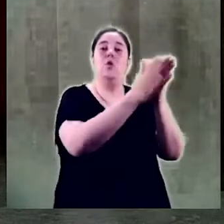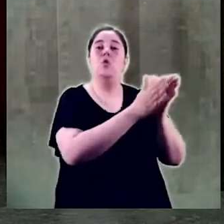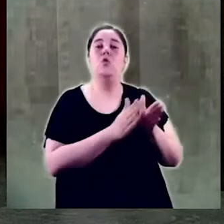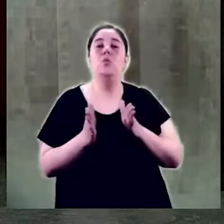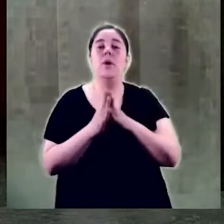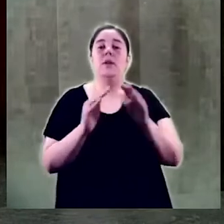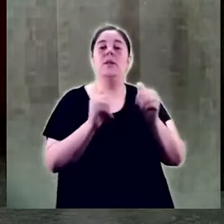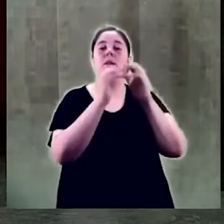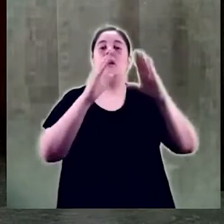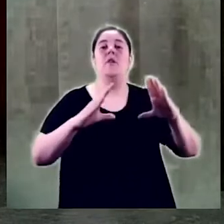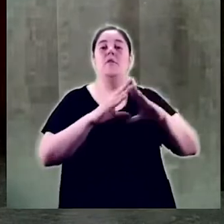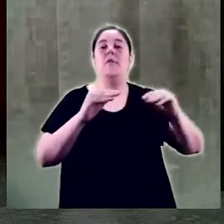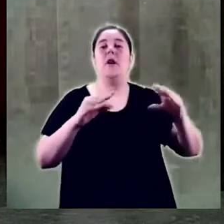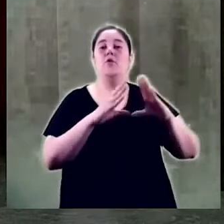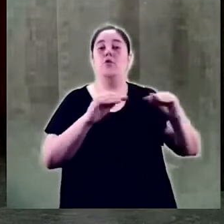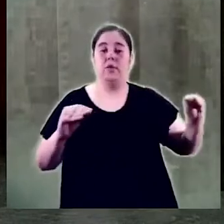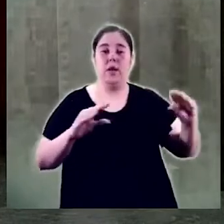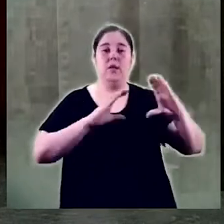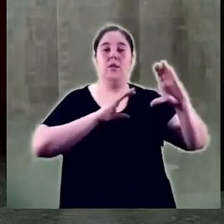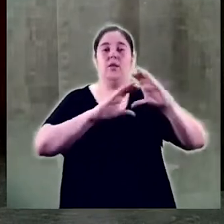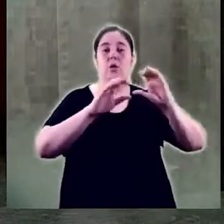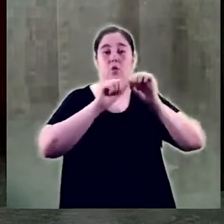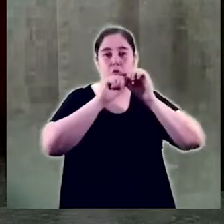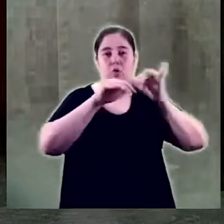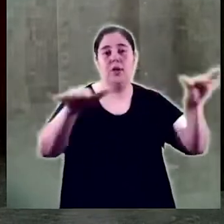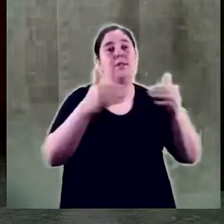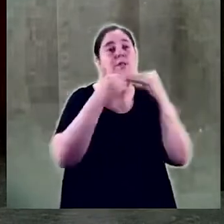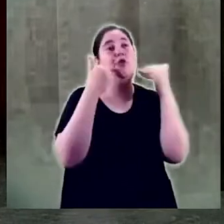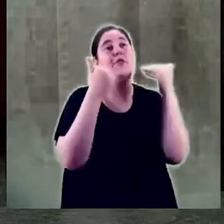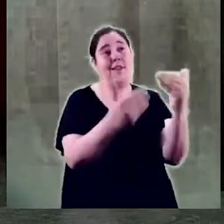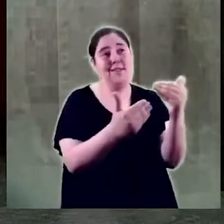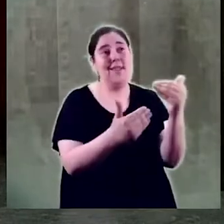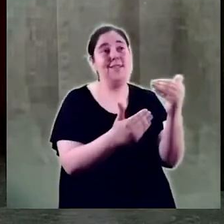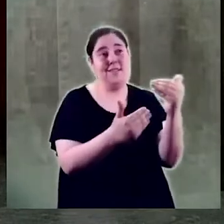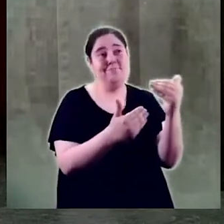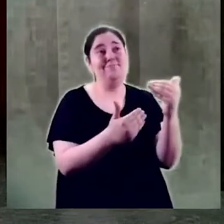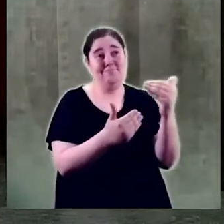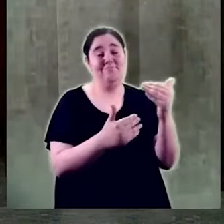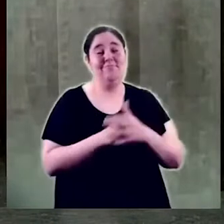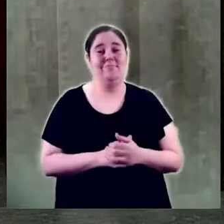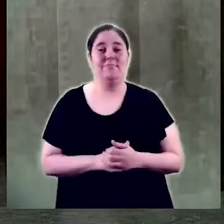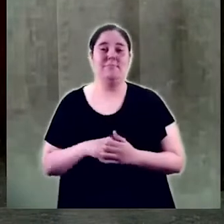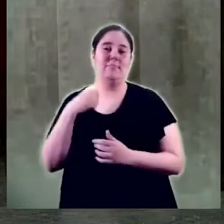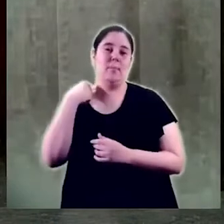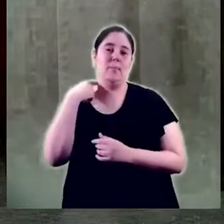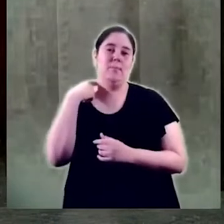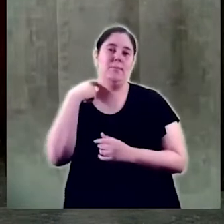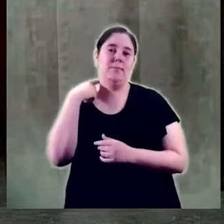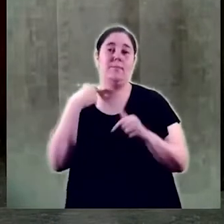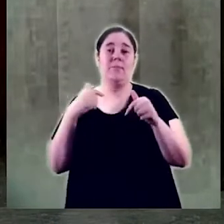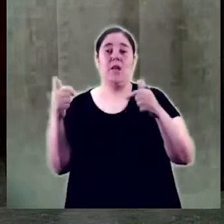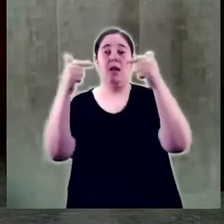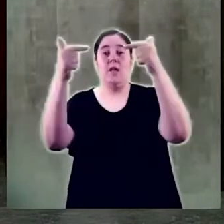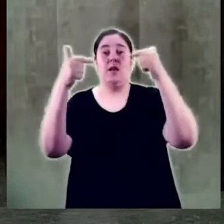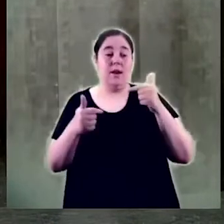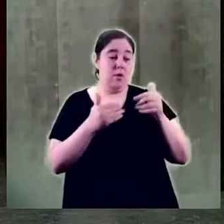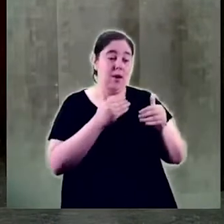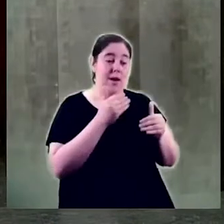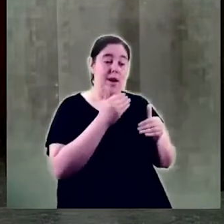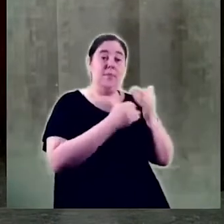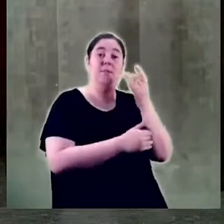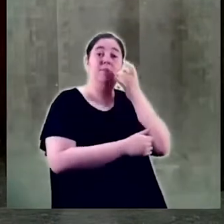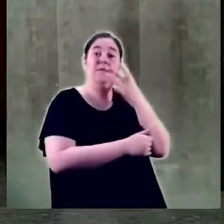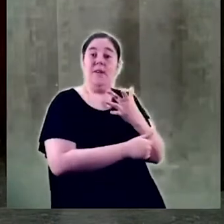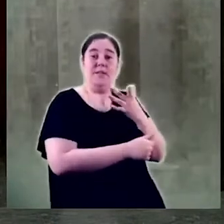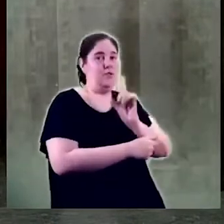xulo i des d'aquí també els envio una salutació, els inicis d'aquest grau no van ser fàcils. Vam entrar